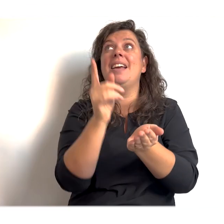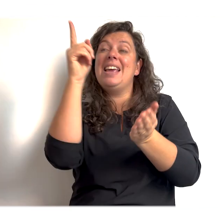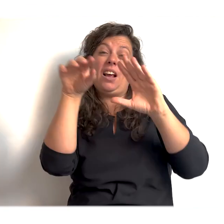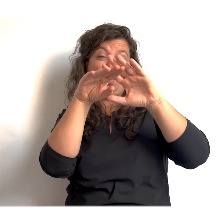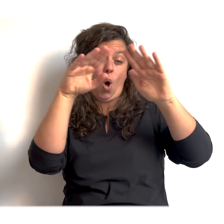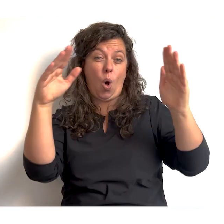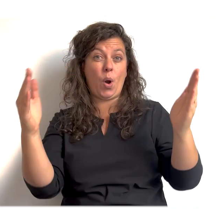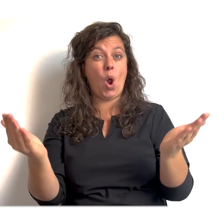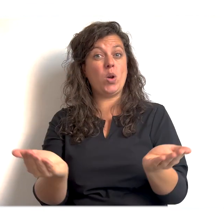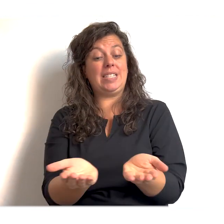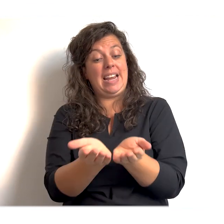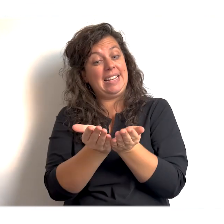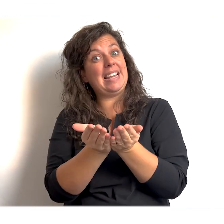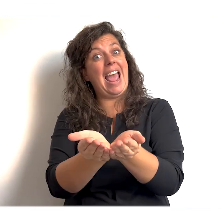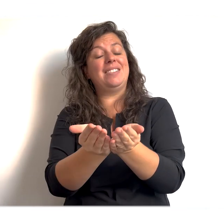MUZIEK